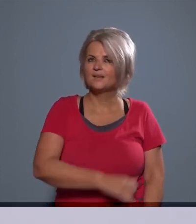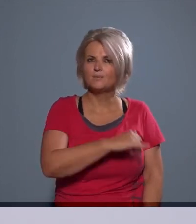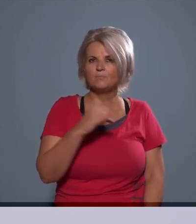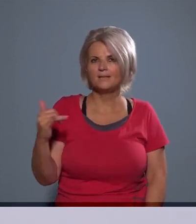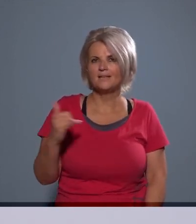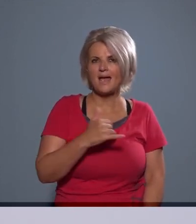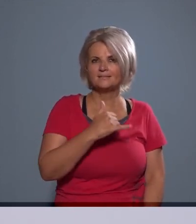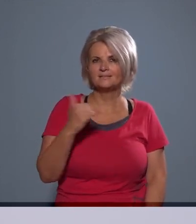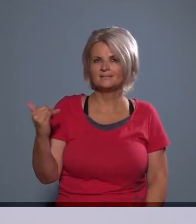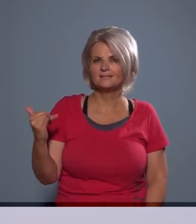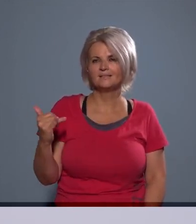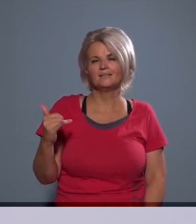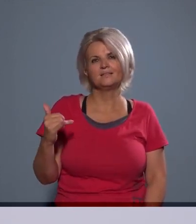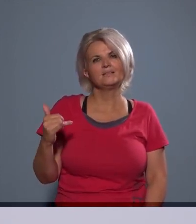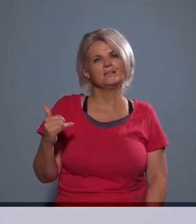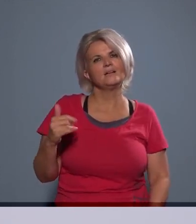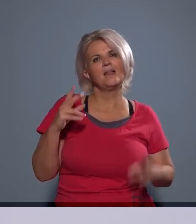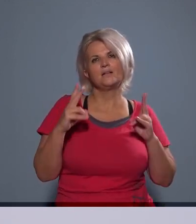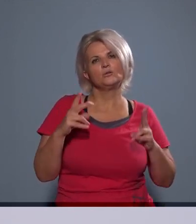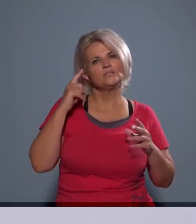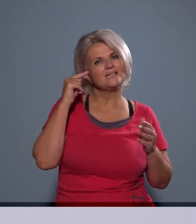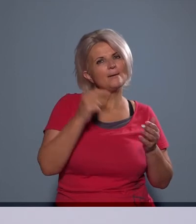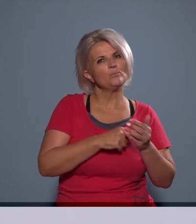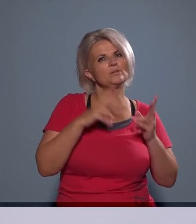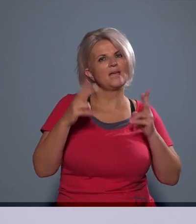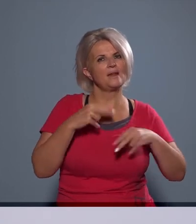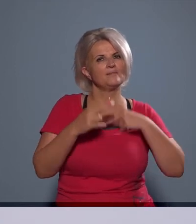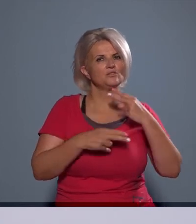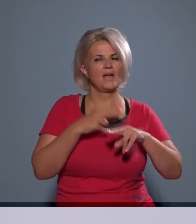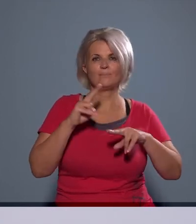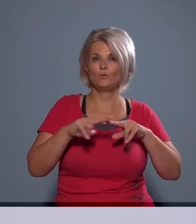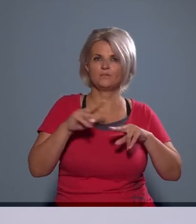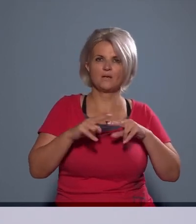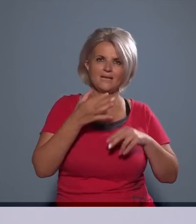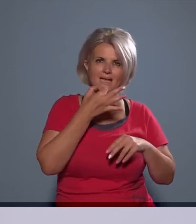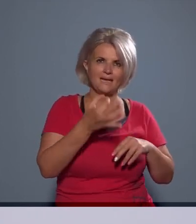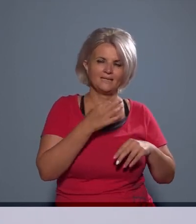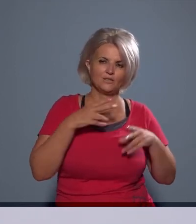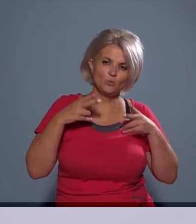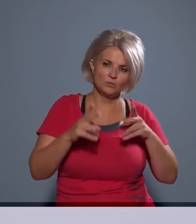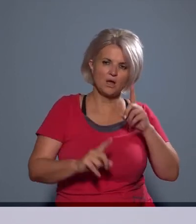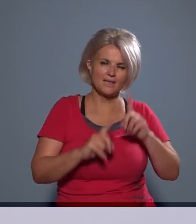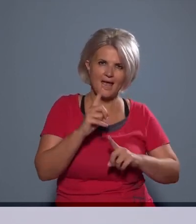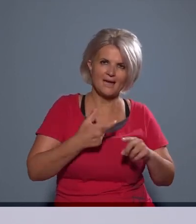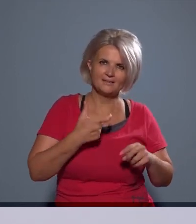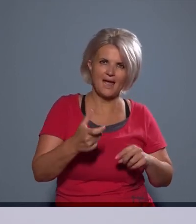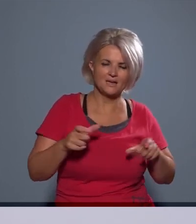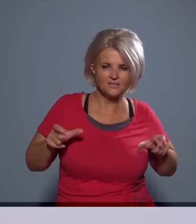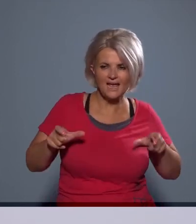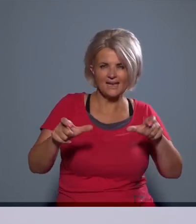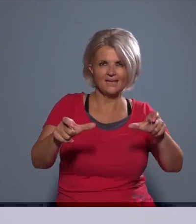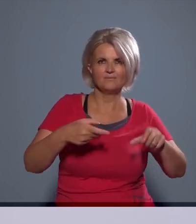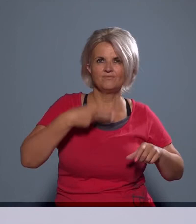aspektust meg kell, hogy vizsgáljon, ezek elsősorban műszaki kérdések, tehát az utakjárdák, szegélyek,